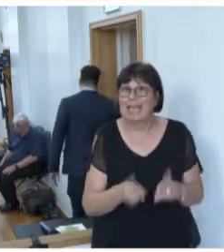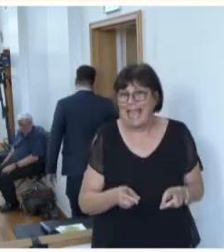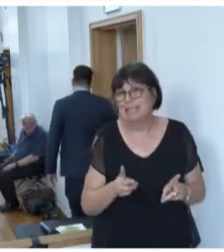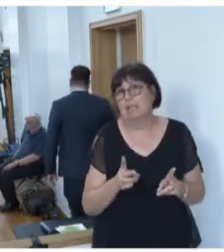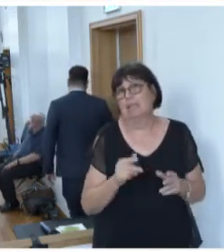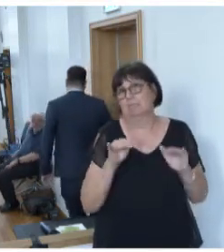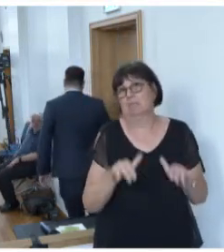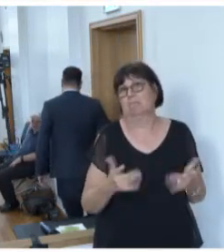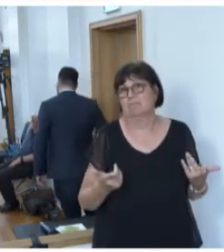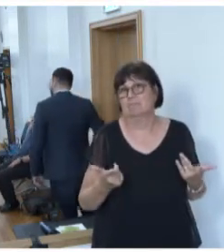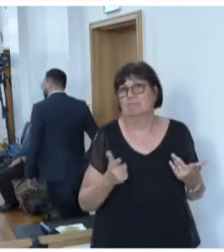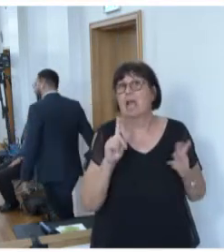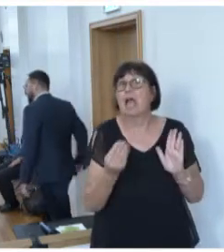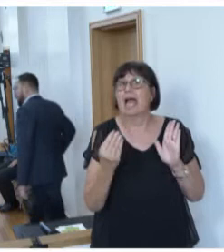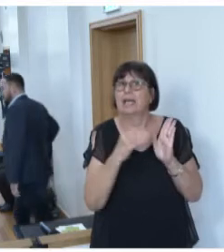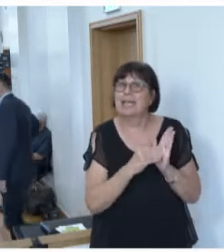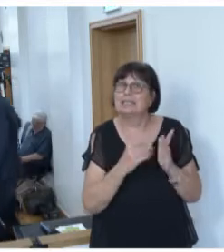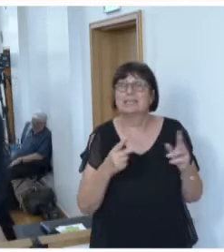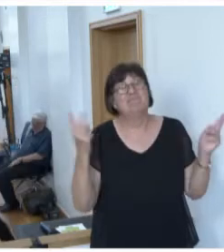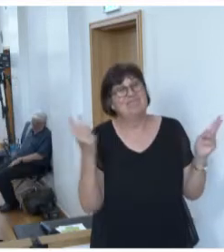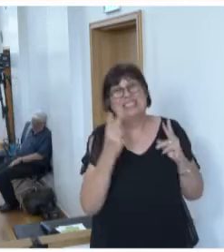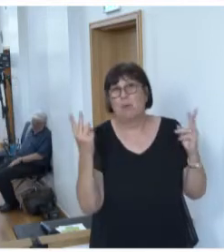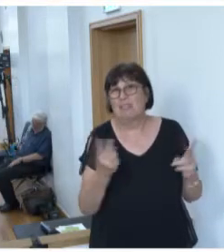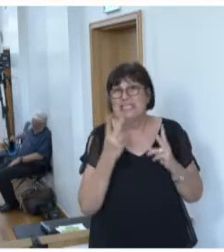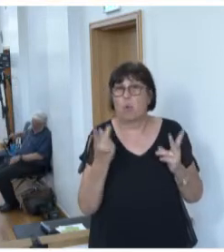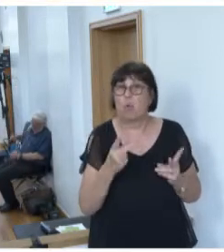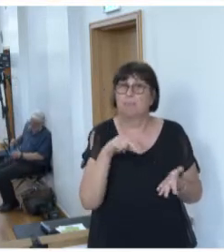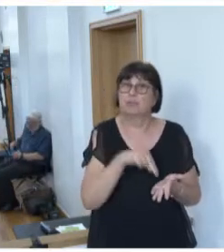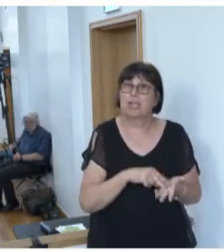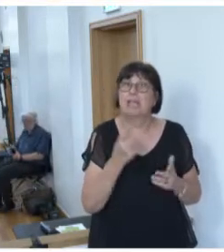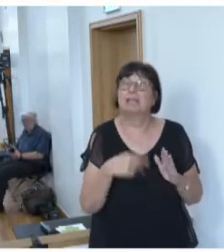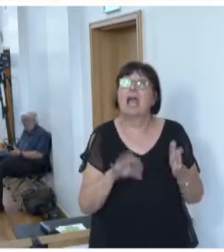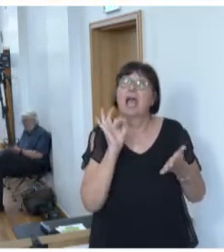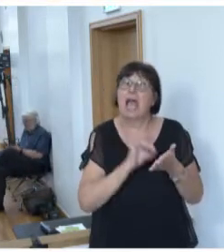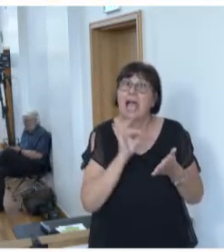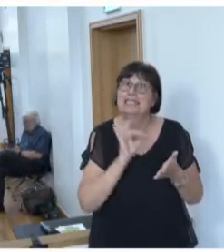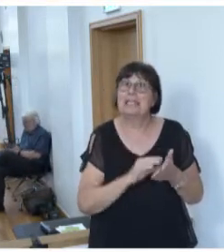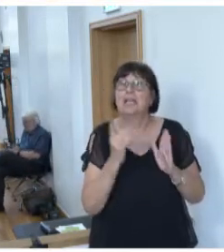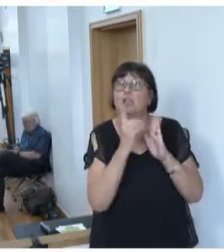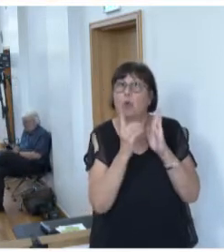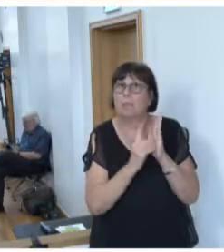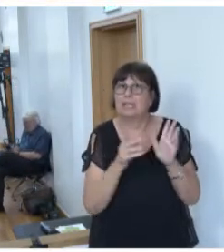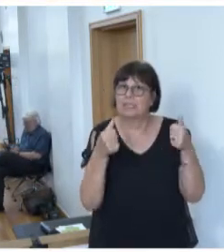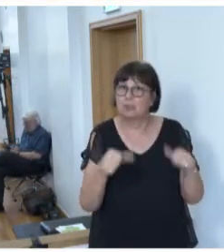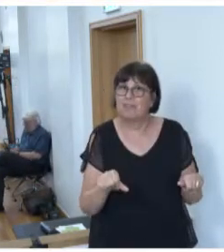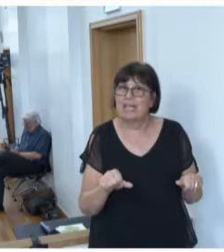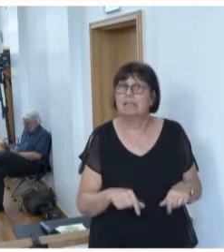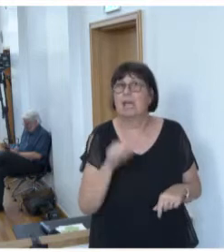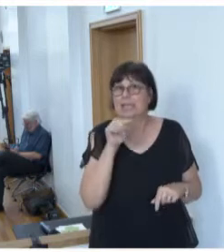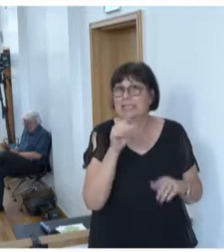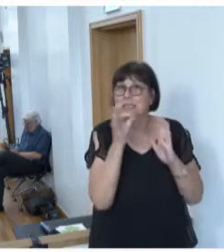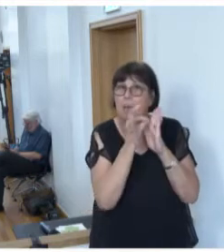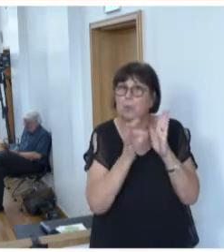ist. Ergänzend zu der ohnehin bestehenden ärztlichen Dokumentationspflicht wären die Anhaltspunkte, die für eine Gefährdung des